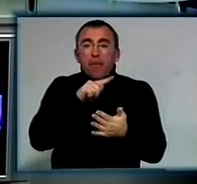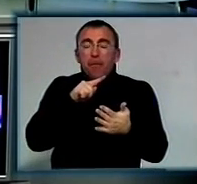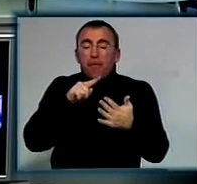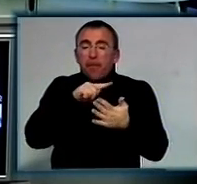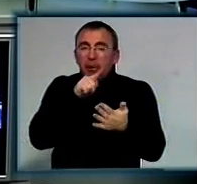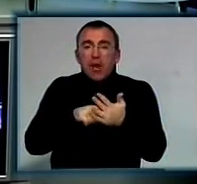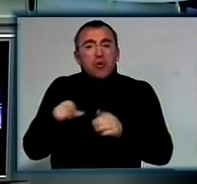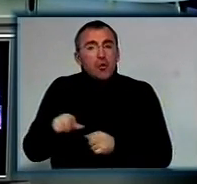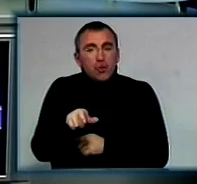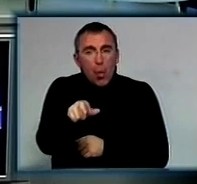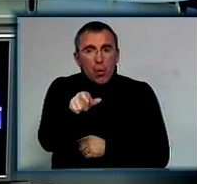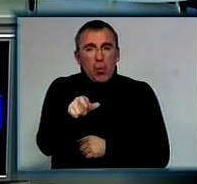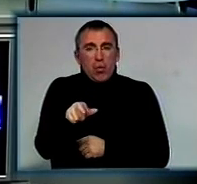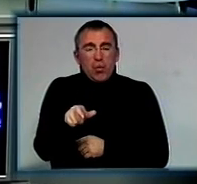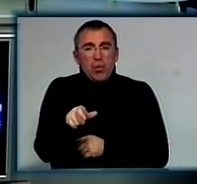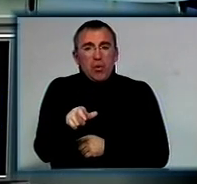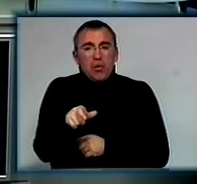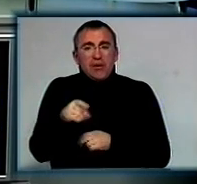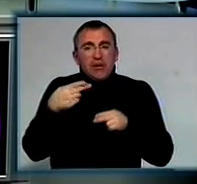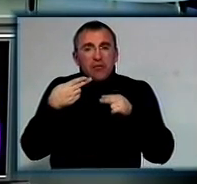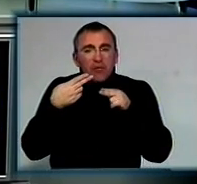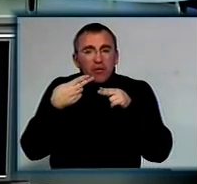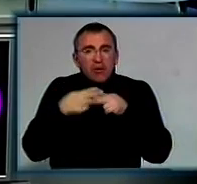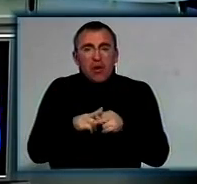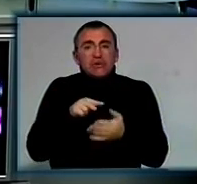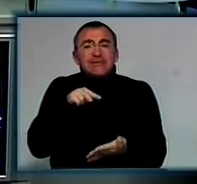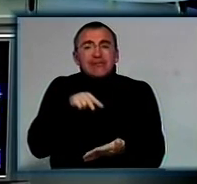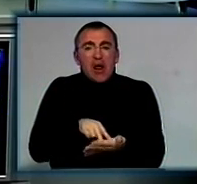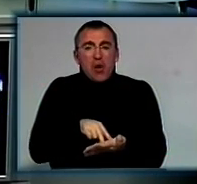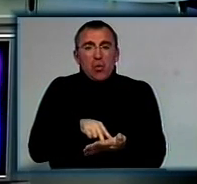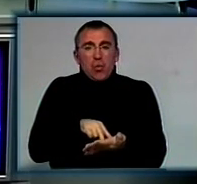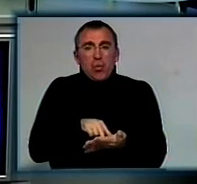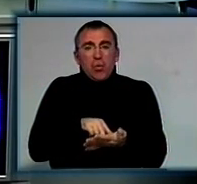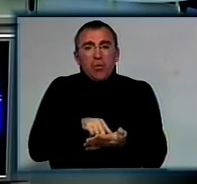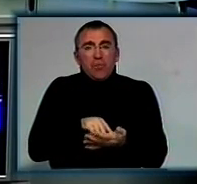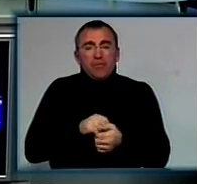технічного стану